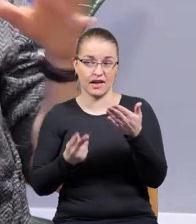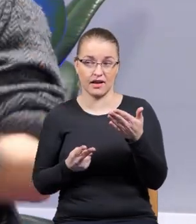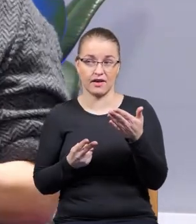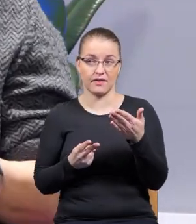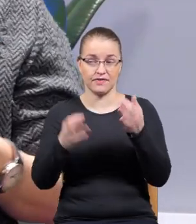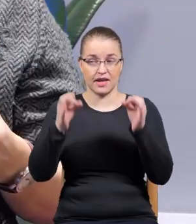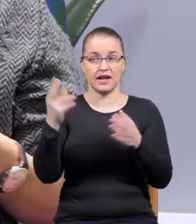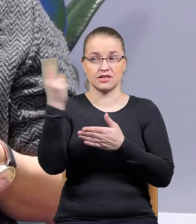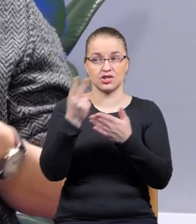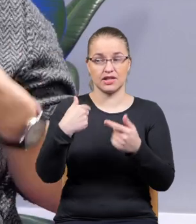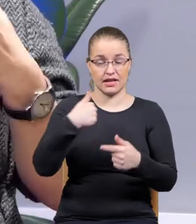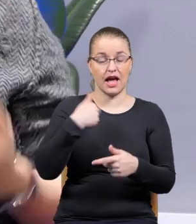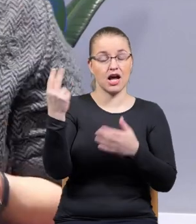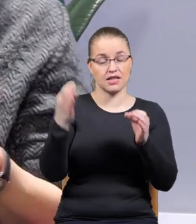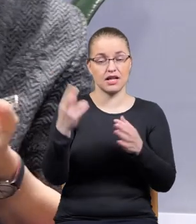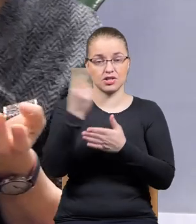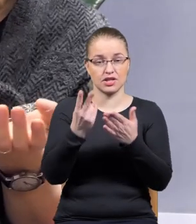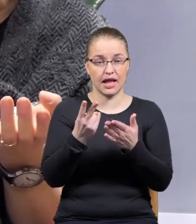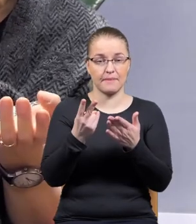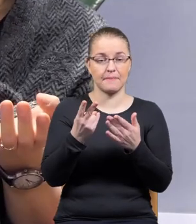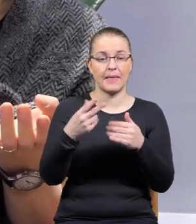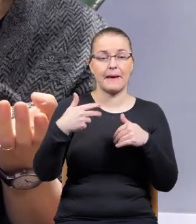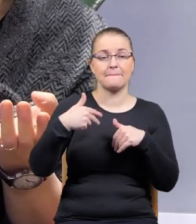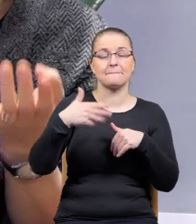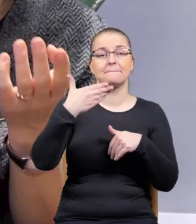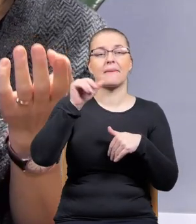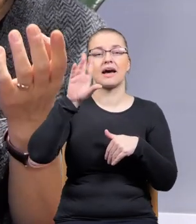teraz czytam na przykład Marsz Radeckiego,